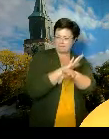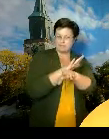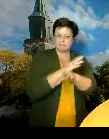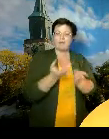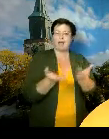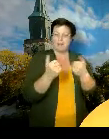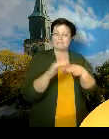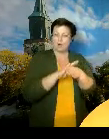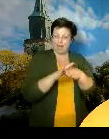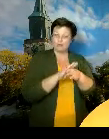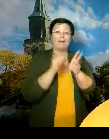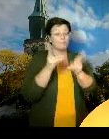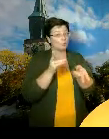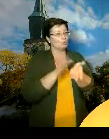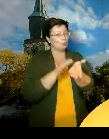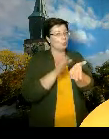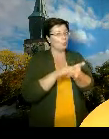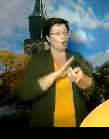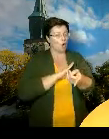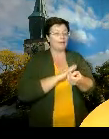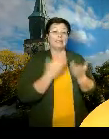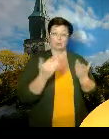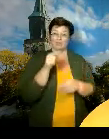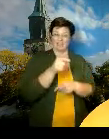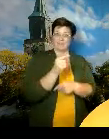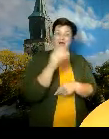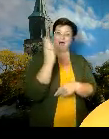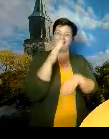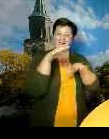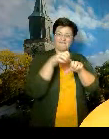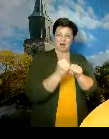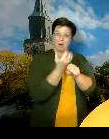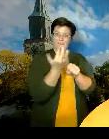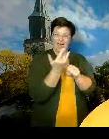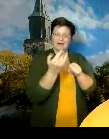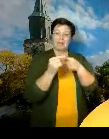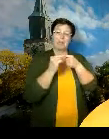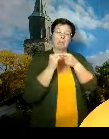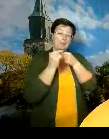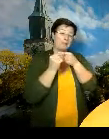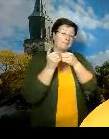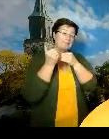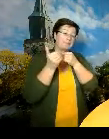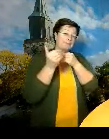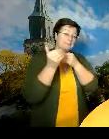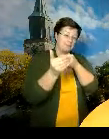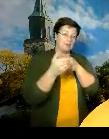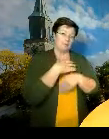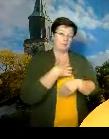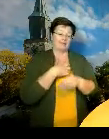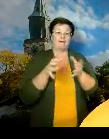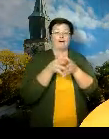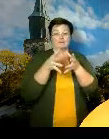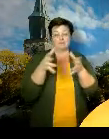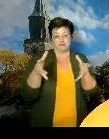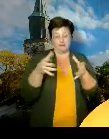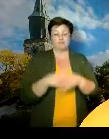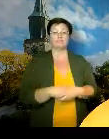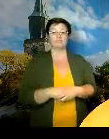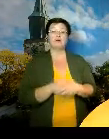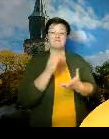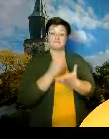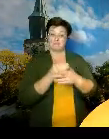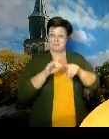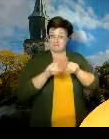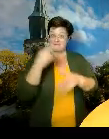myöskin hyvin suosittu. Tätä määrää nyt kasvatetaan sitten lähiviikkoina ja saadaan varmaan ihan pian valmiiksi